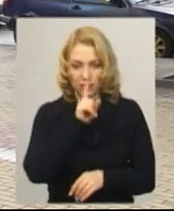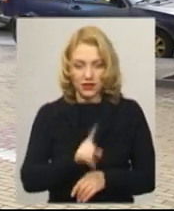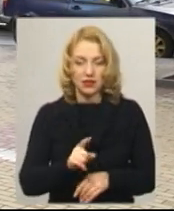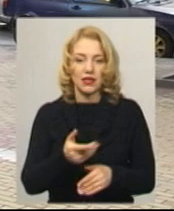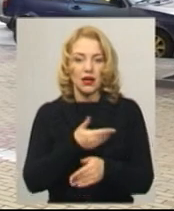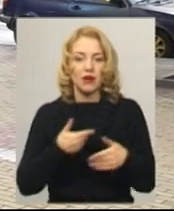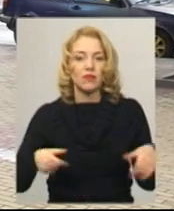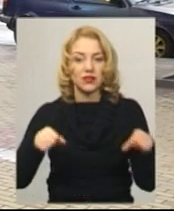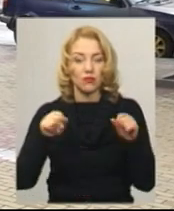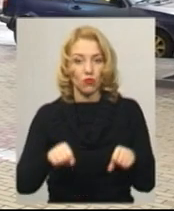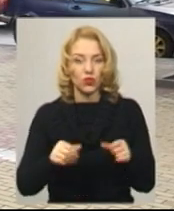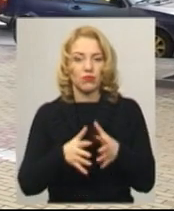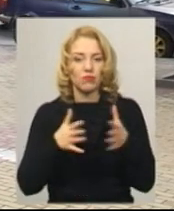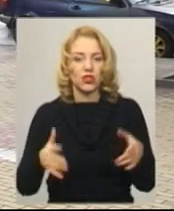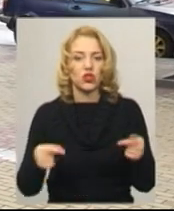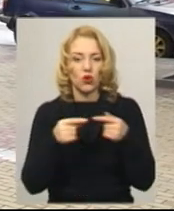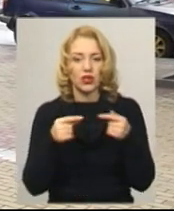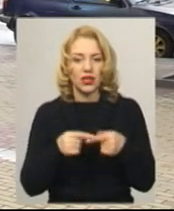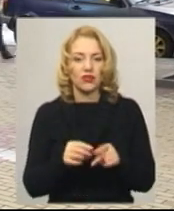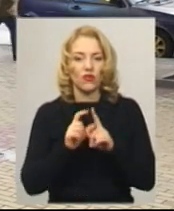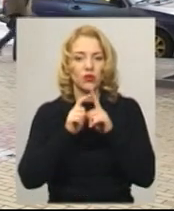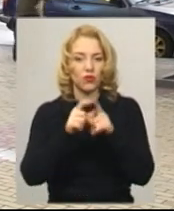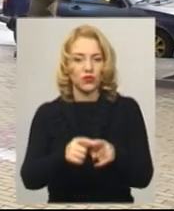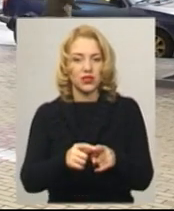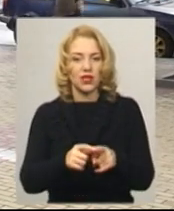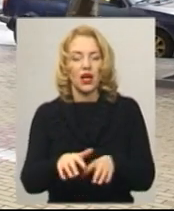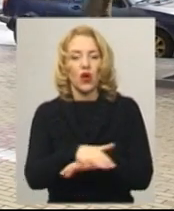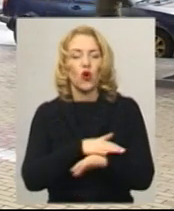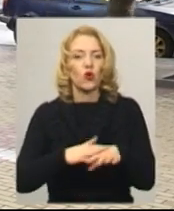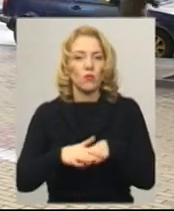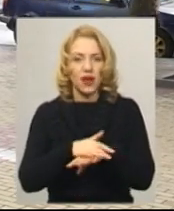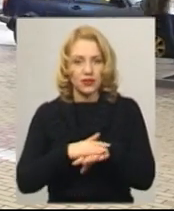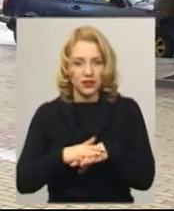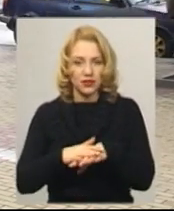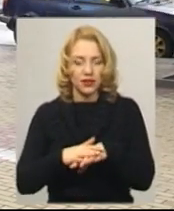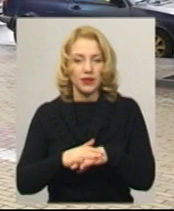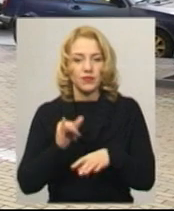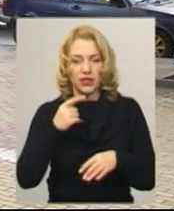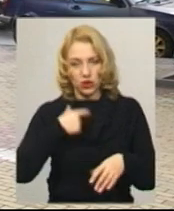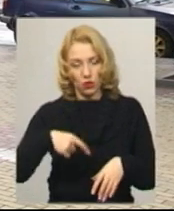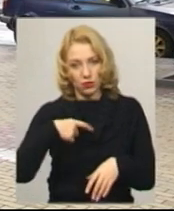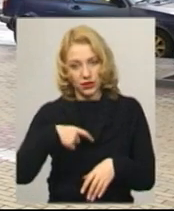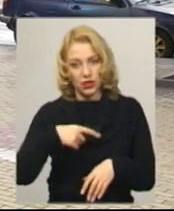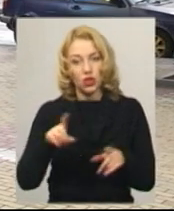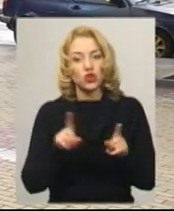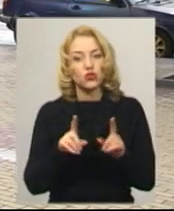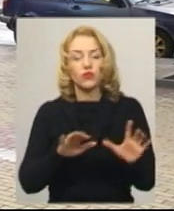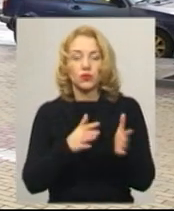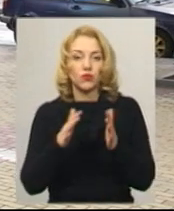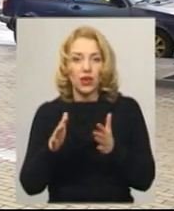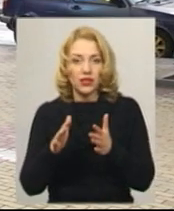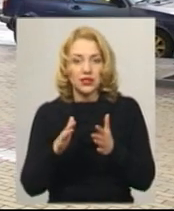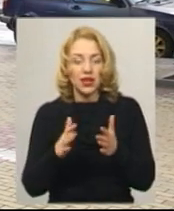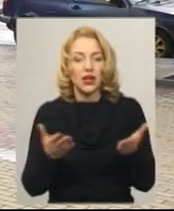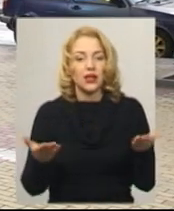зможемо більш конкретно відповісти громаді і собі, що відбувається,